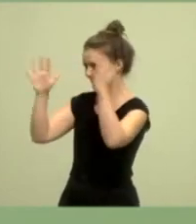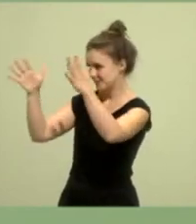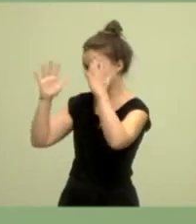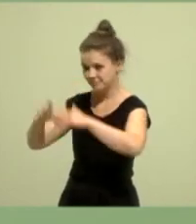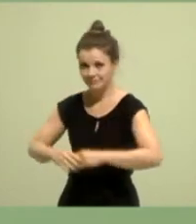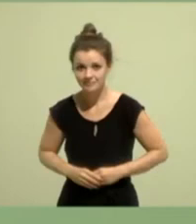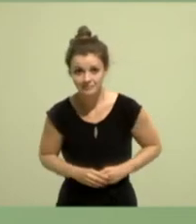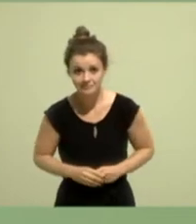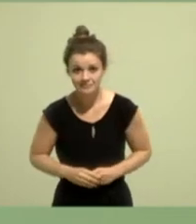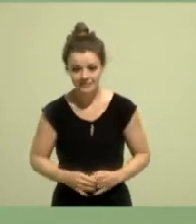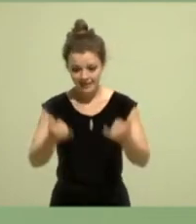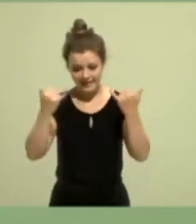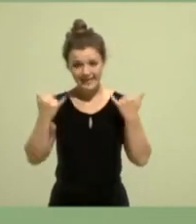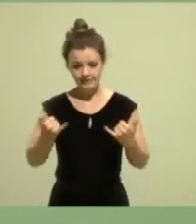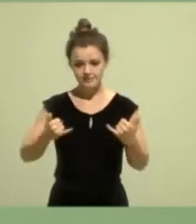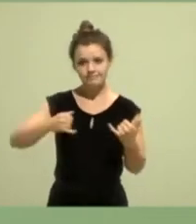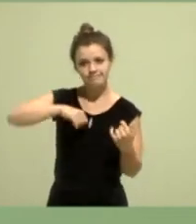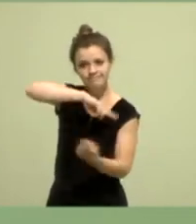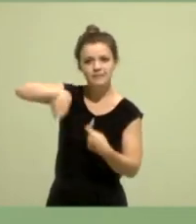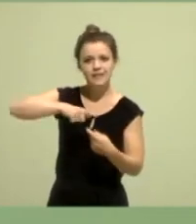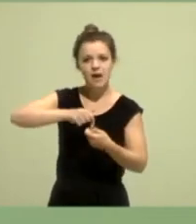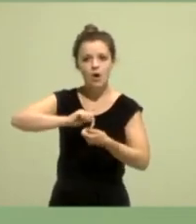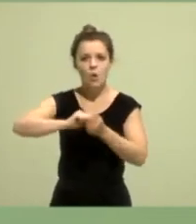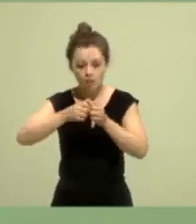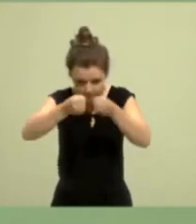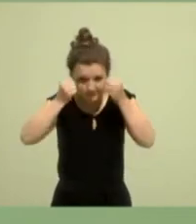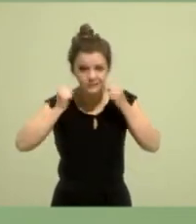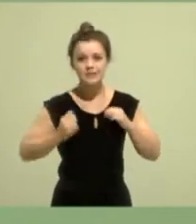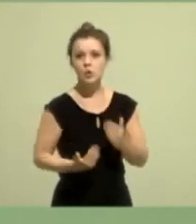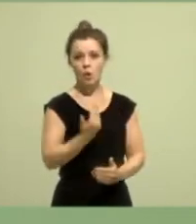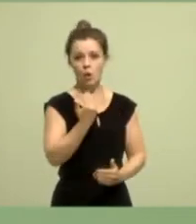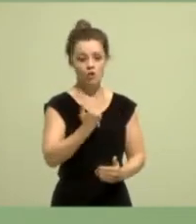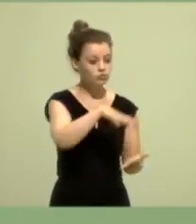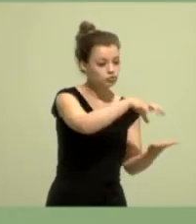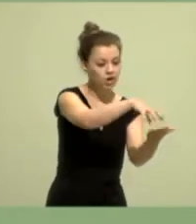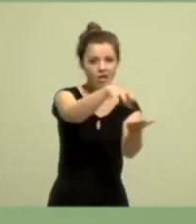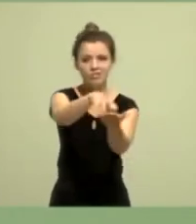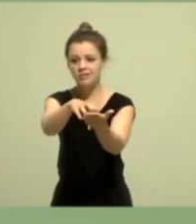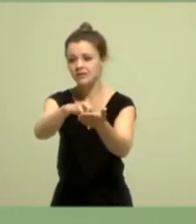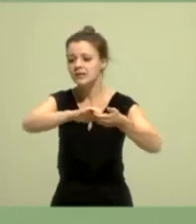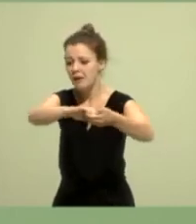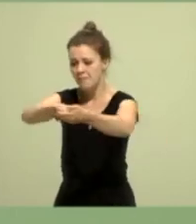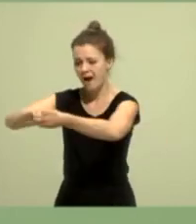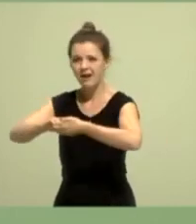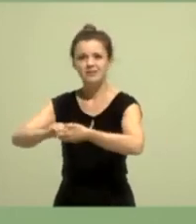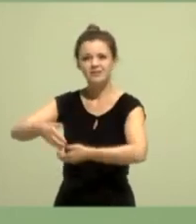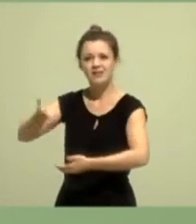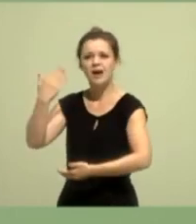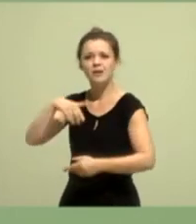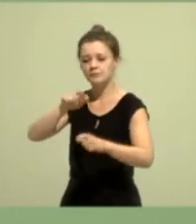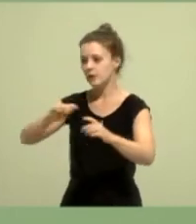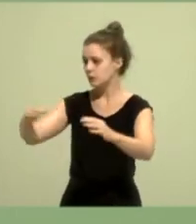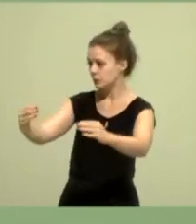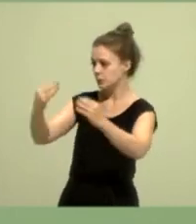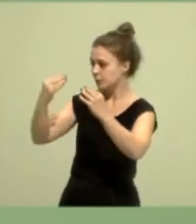Wir sind jetzt in einer neuen Rolle. In vielen Städten und Gemeinden sind wir aus der Perspektive der Bürgerinnen jetzt in allen Ebenen, Bund,